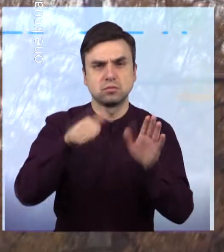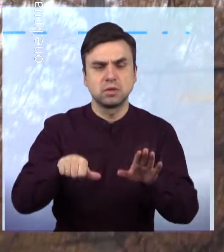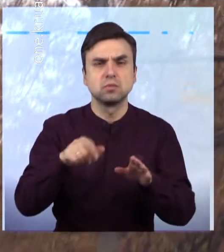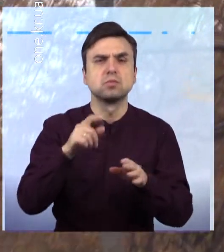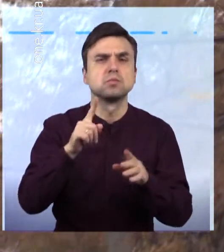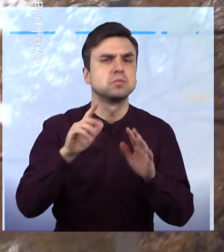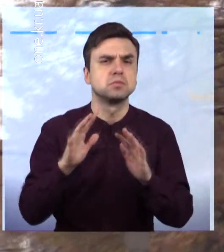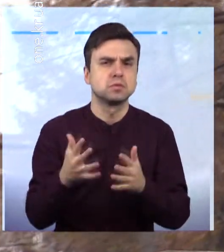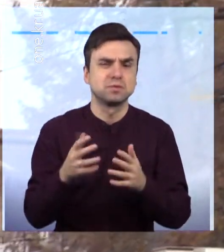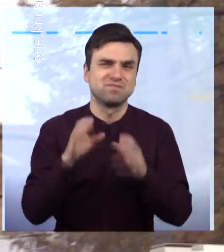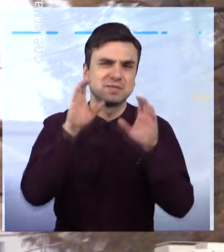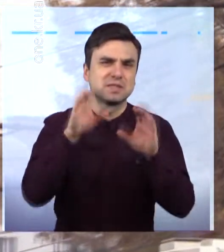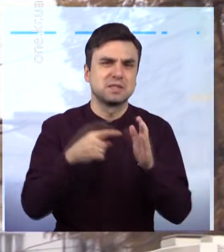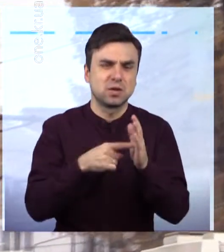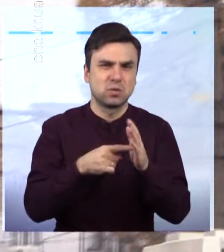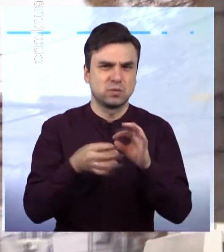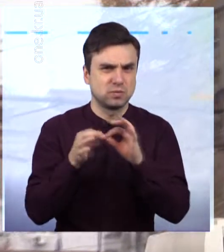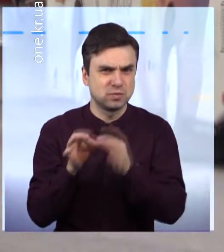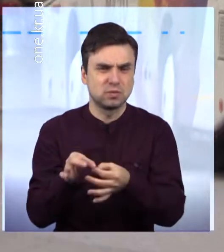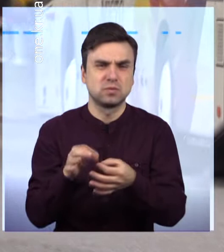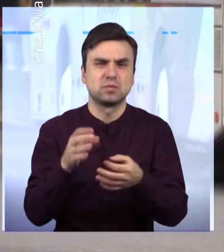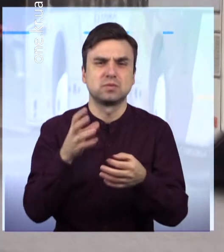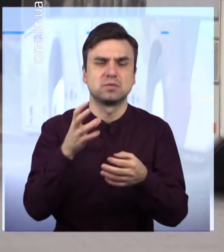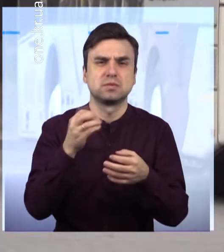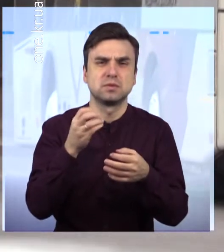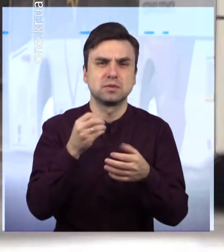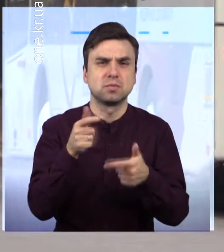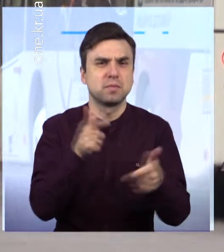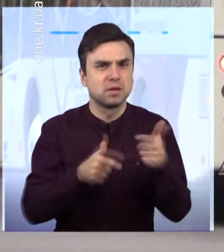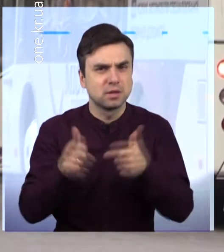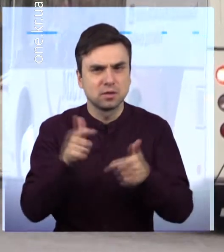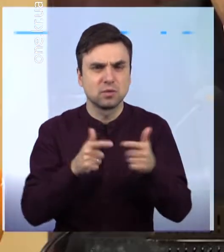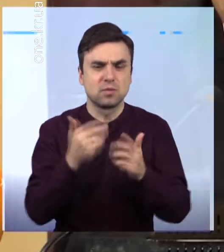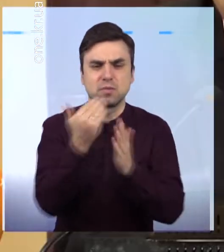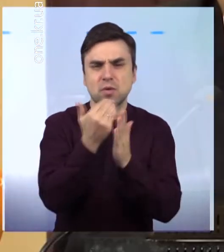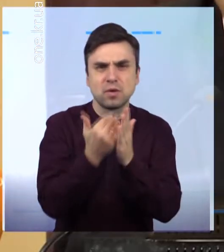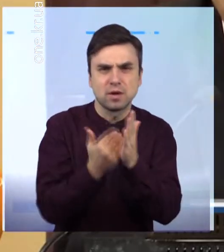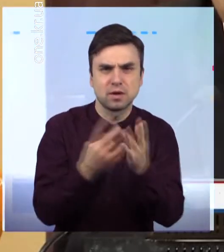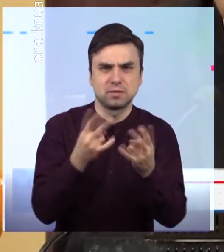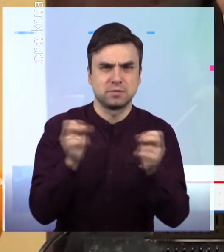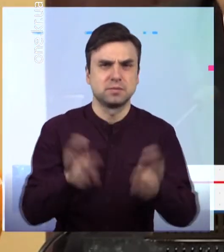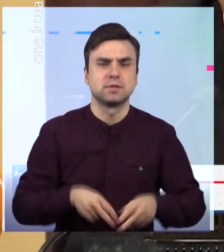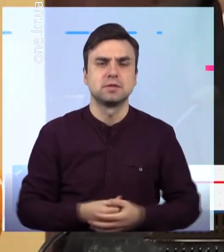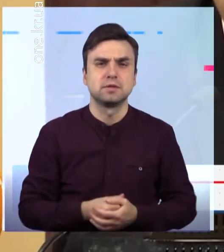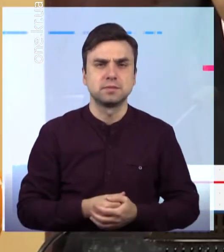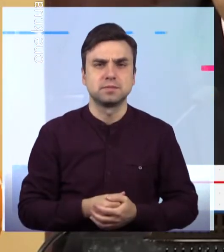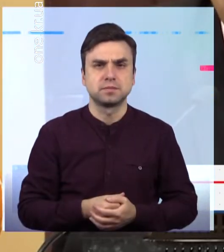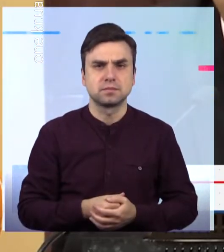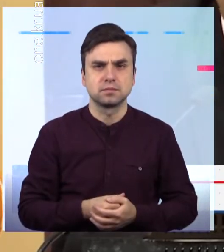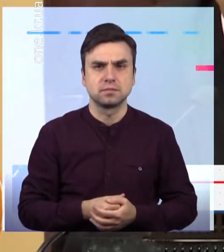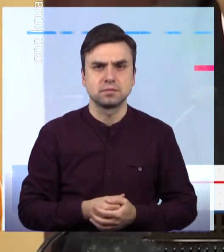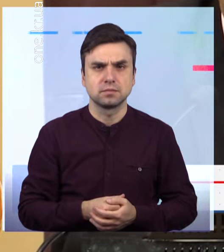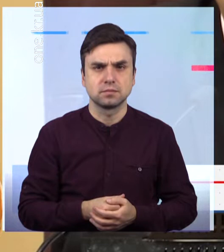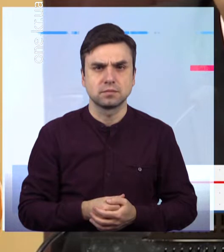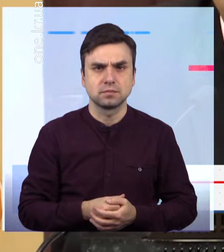картками криворіжця Та підготовити відповідне програмне забезпечення Враховуючи те, що зараз розглядається